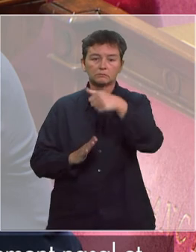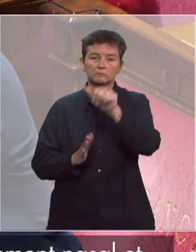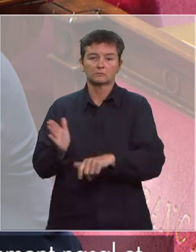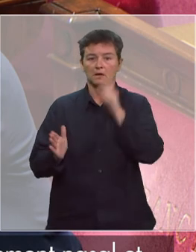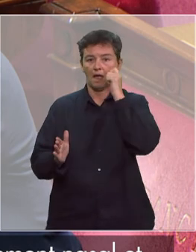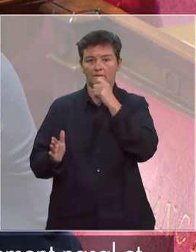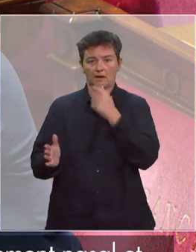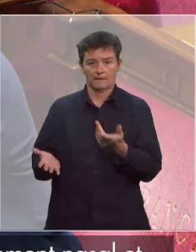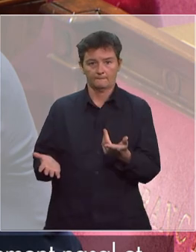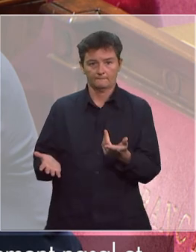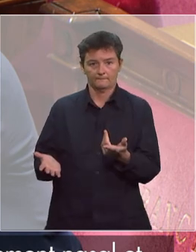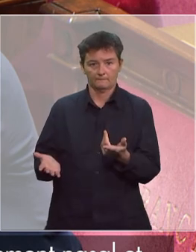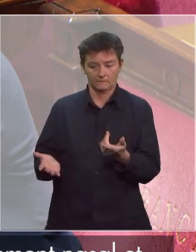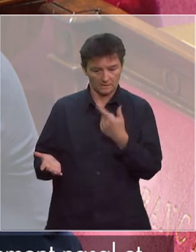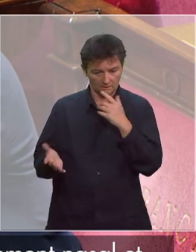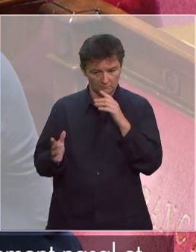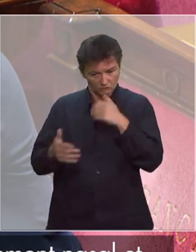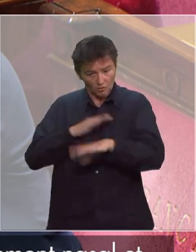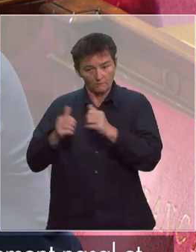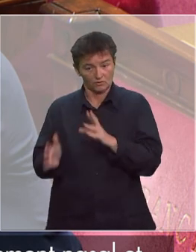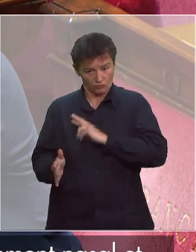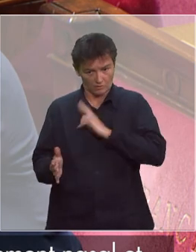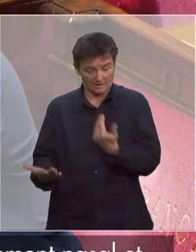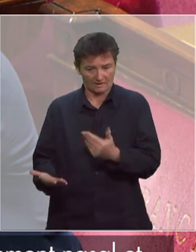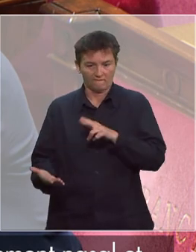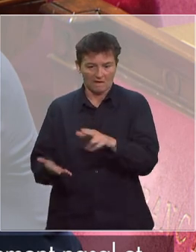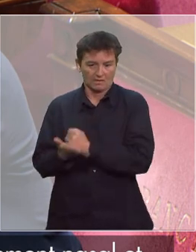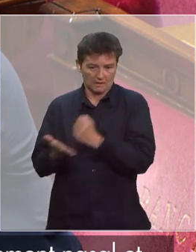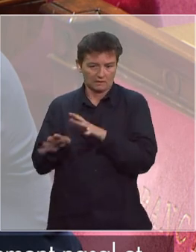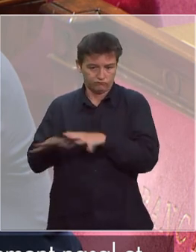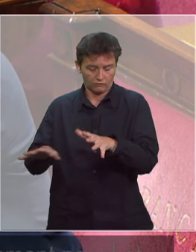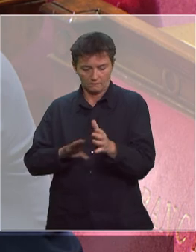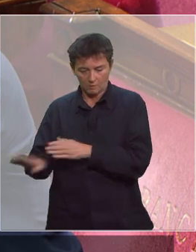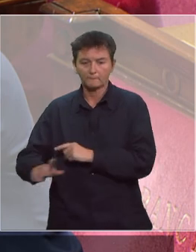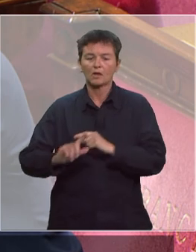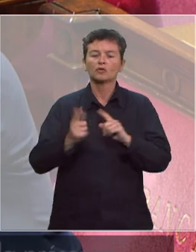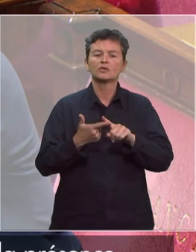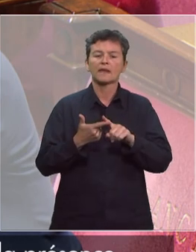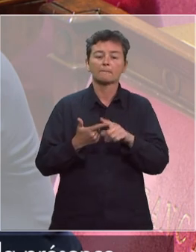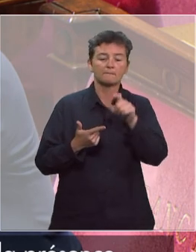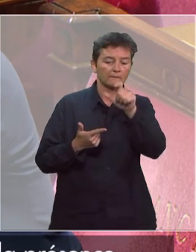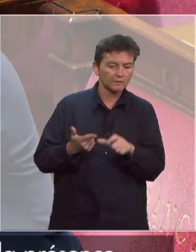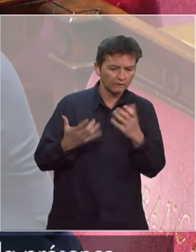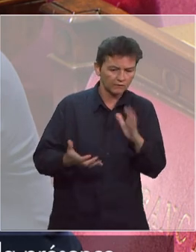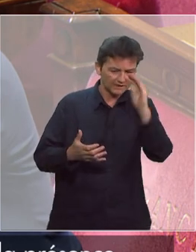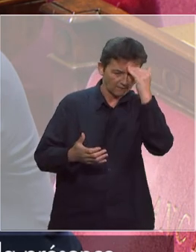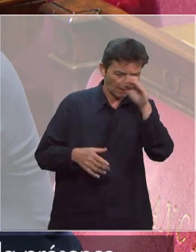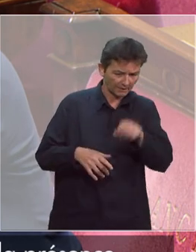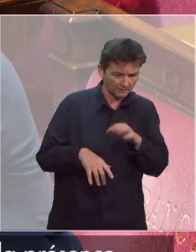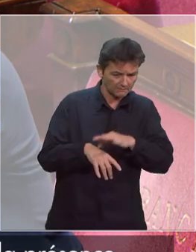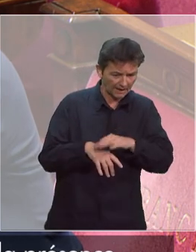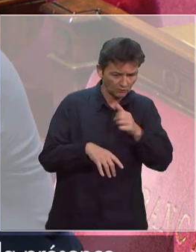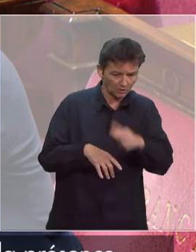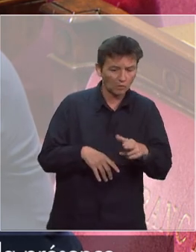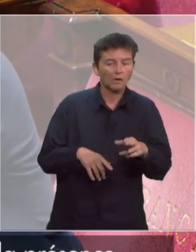notamment va nous permettre de dépister massivement dans les EHPAD. Deuxième type de tests, à nouveau pour savoir si quelqu'un est malade, ce sont les fameux tests rapides